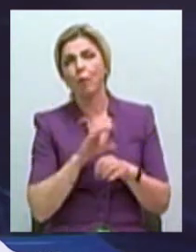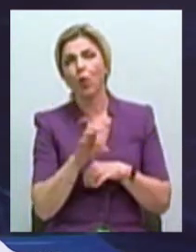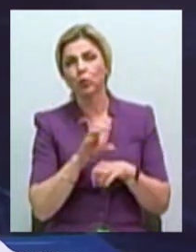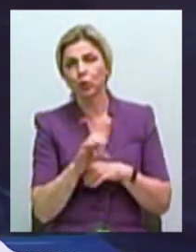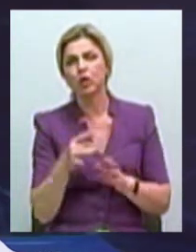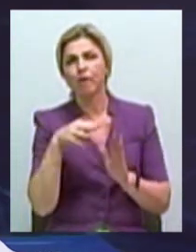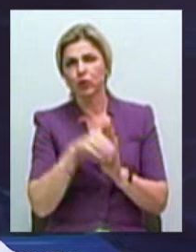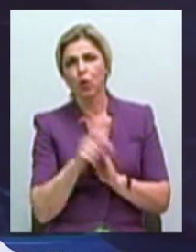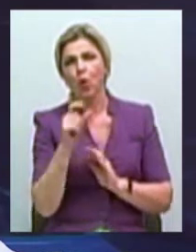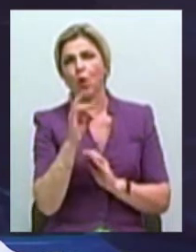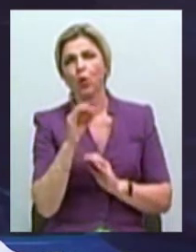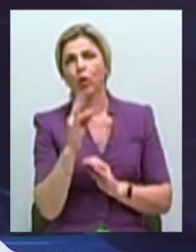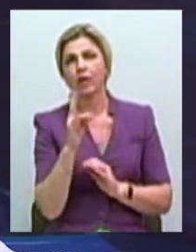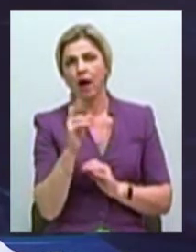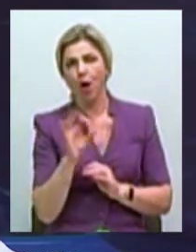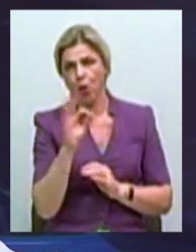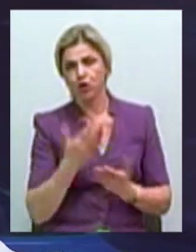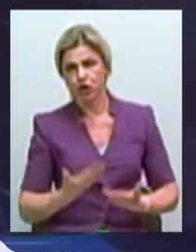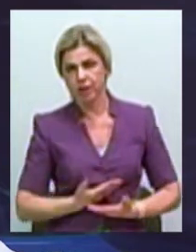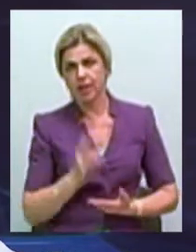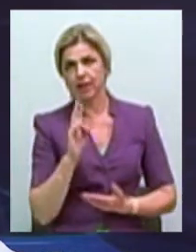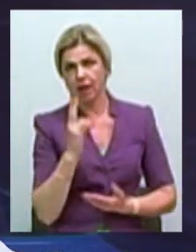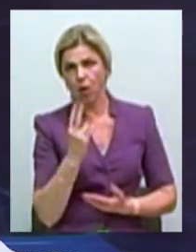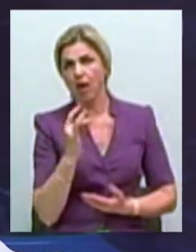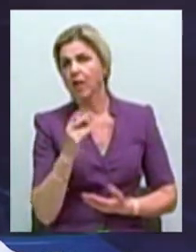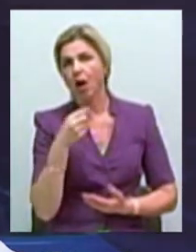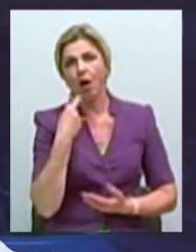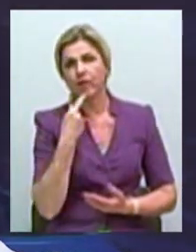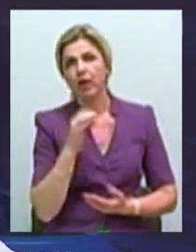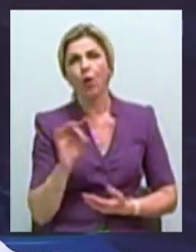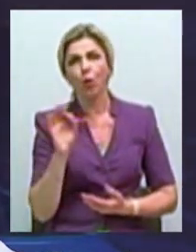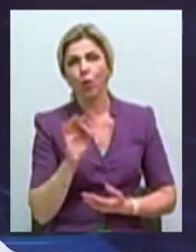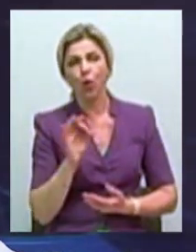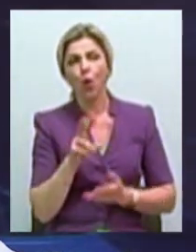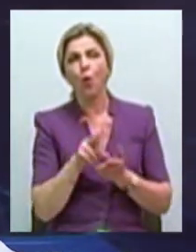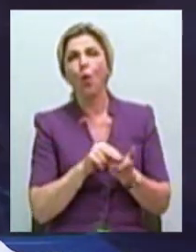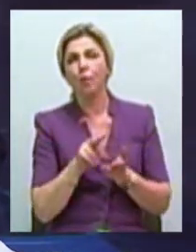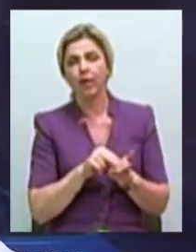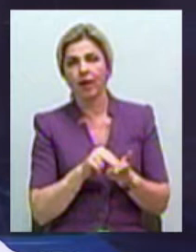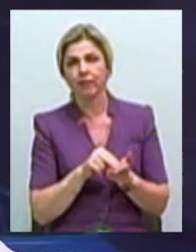числе и хроники, хроники о жизни Николаева, не говоря уже о копиях